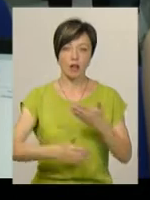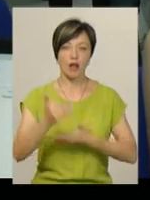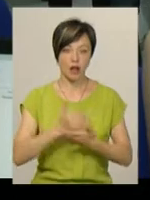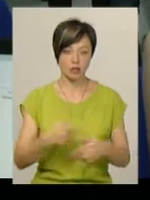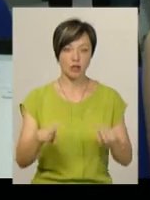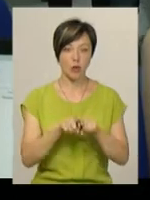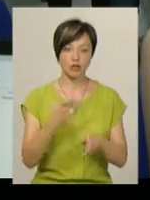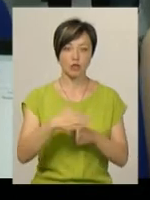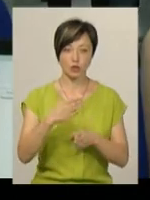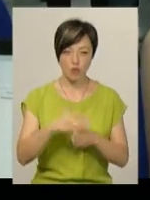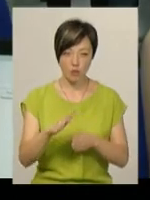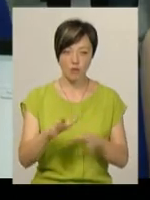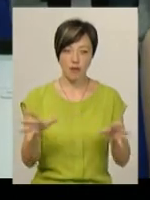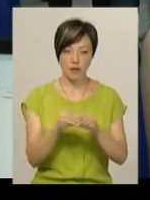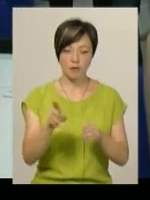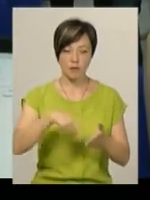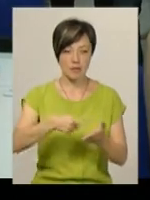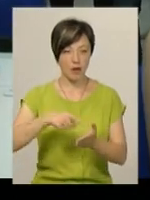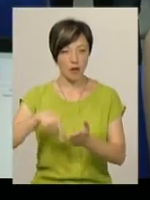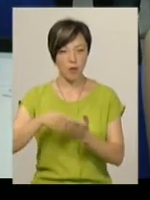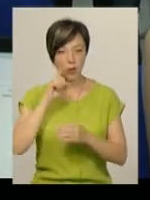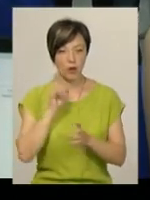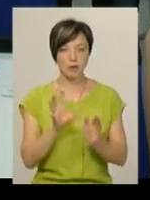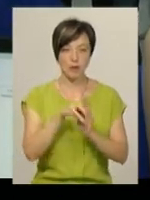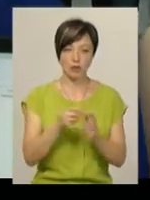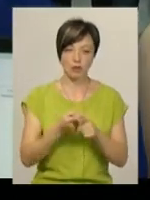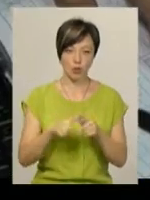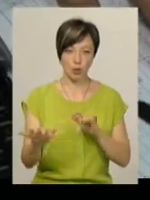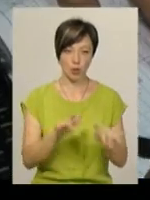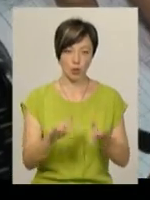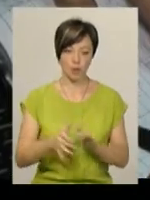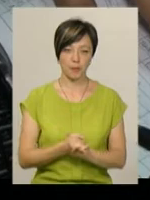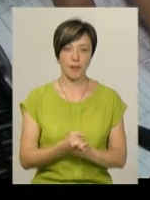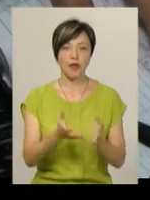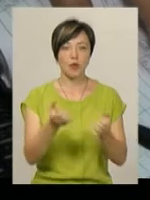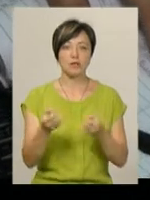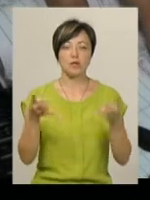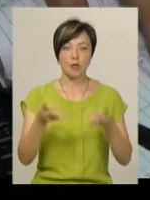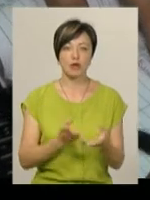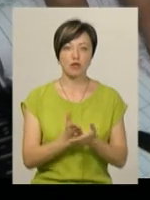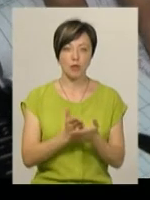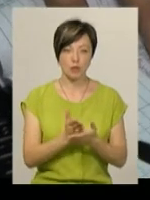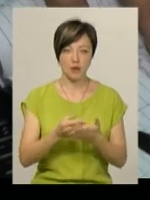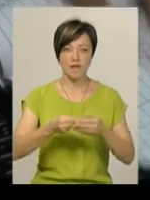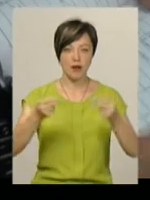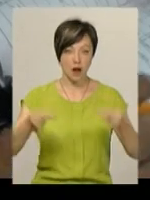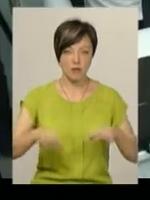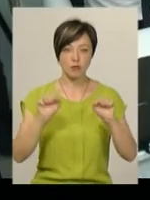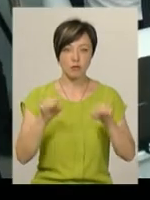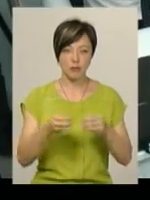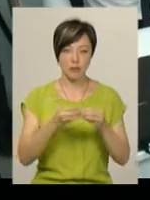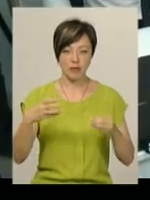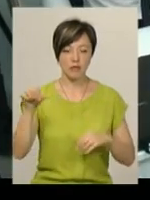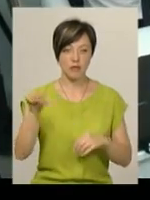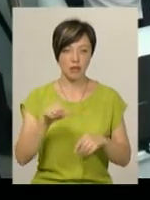також поступово, разовзі всіма містами України, приєднується до цього руху. Отримати необхідну послугу в рації тепер можна за 15